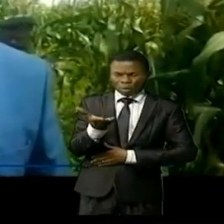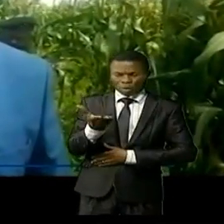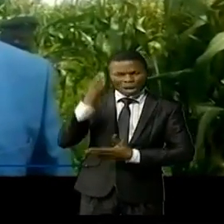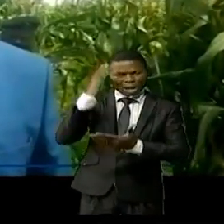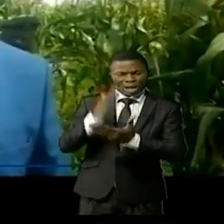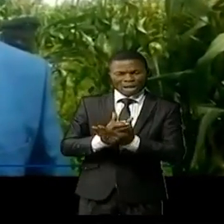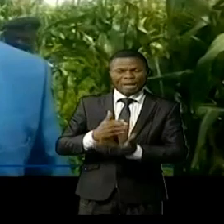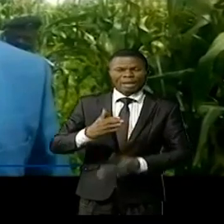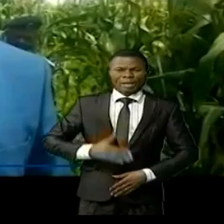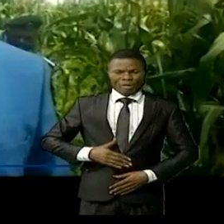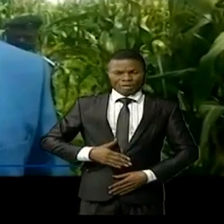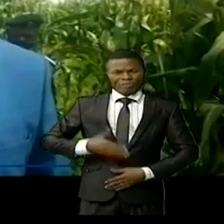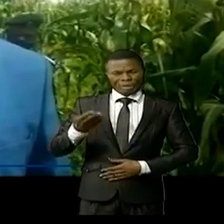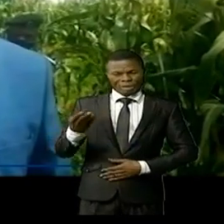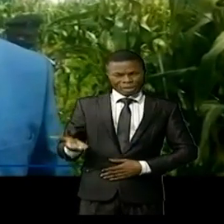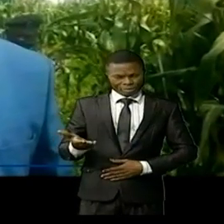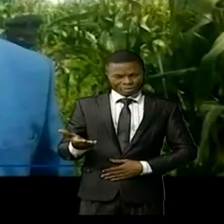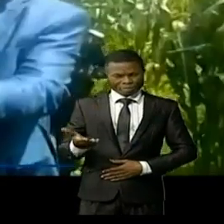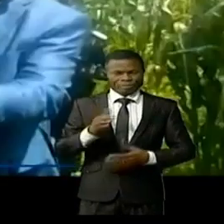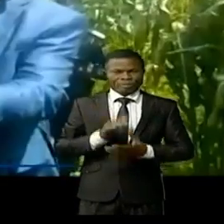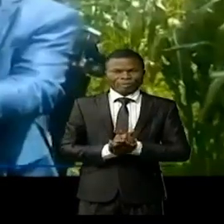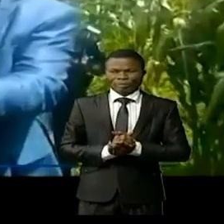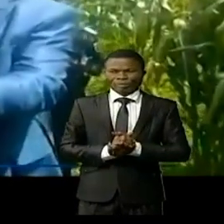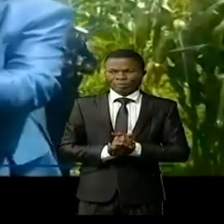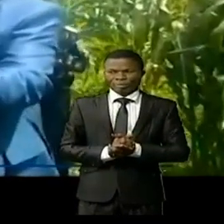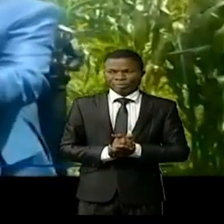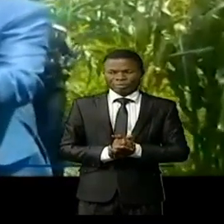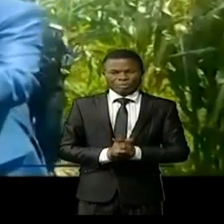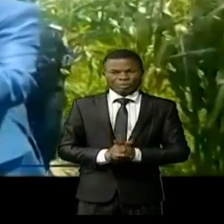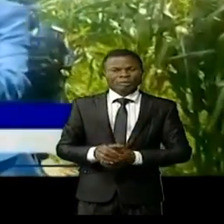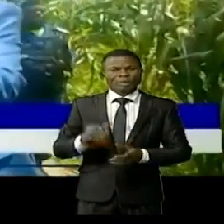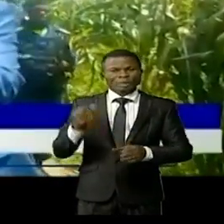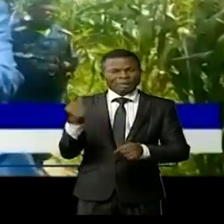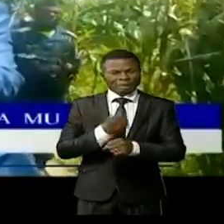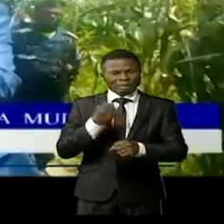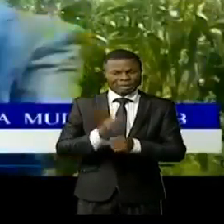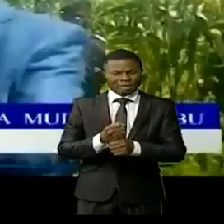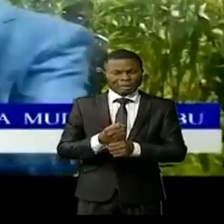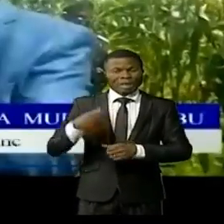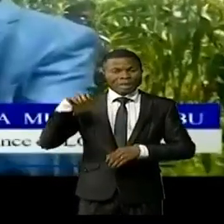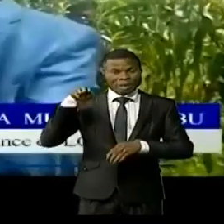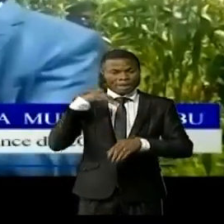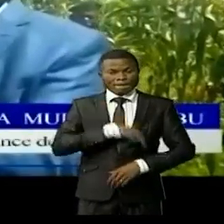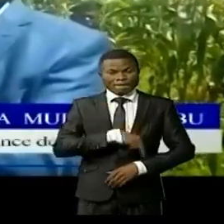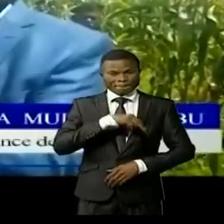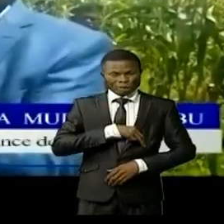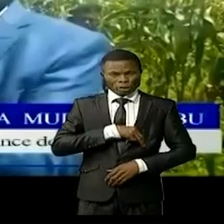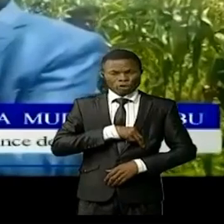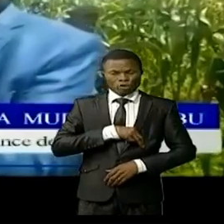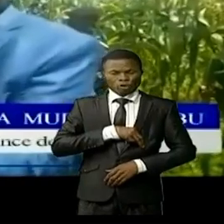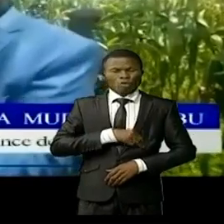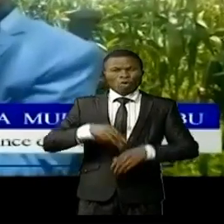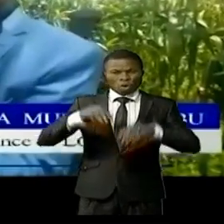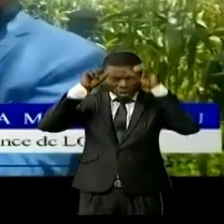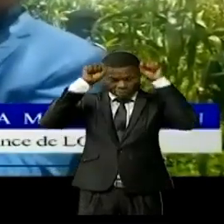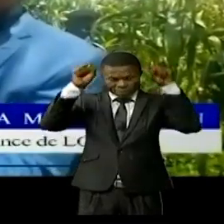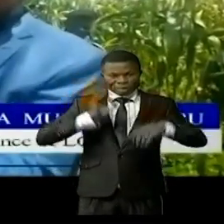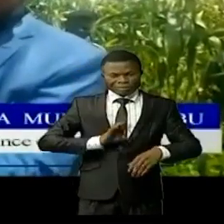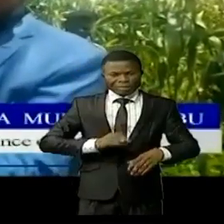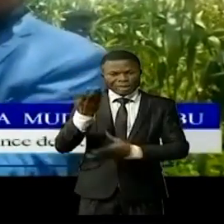alimentaire, C'est la vision du champ de l'État. Alors je m'adresse à toute la population de